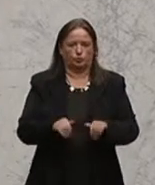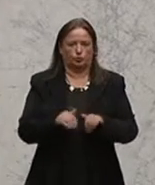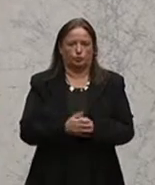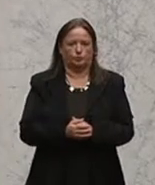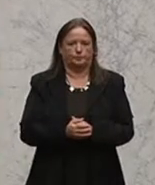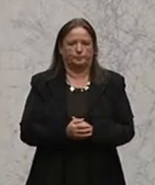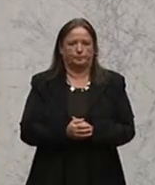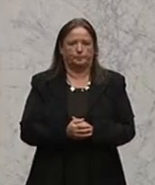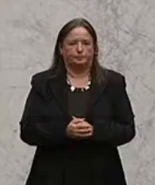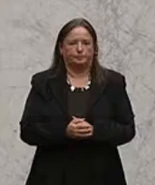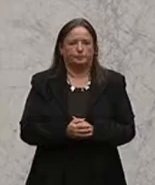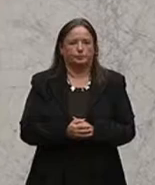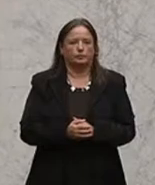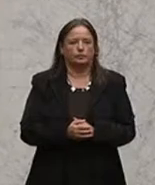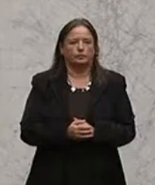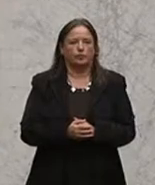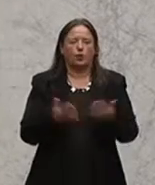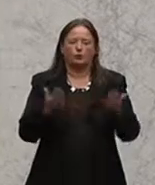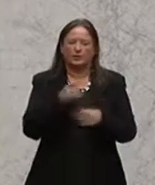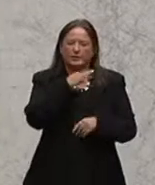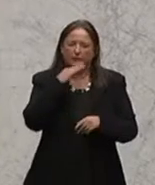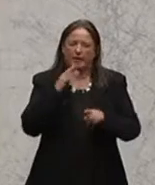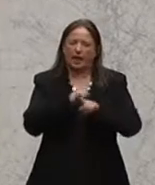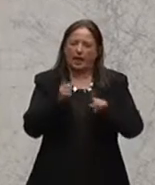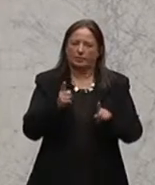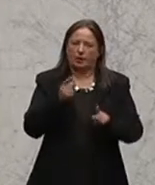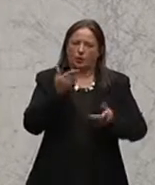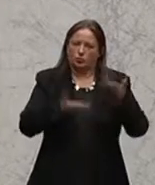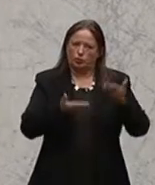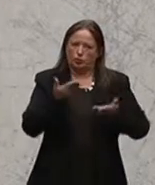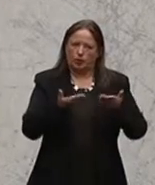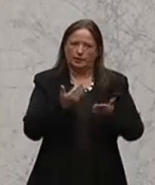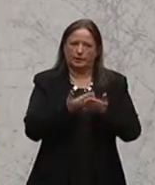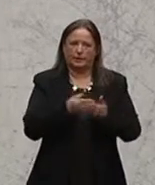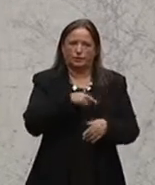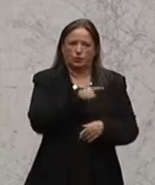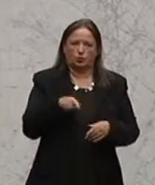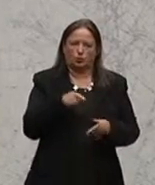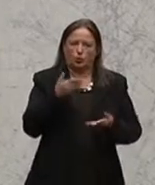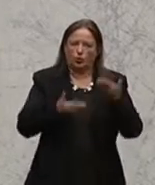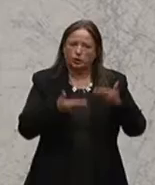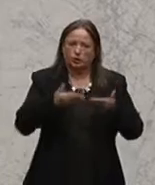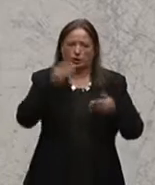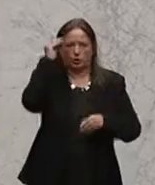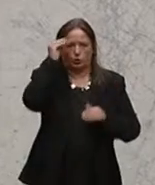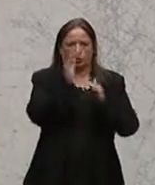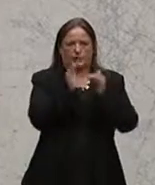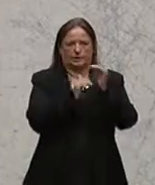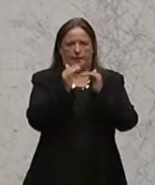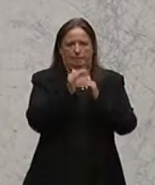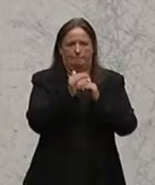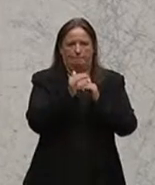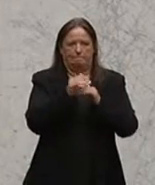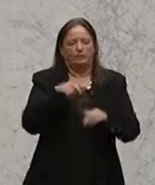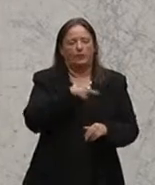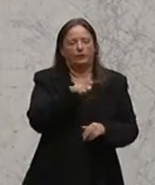Und das, was uns von vielen anderen hier unterscheidet, ist unser differenziertes Schulsystem. Wir treten